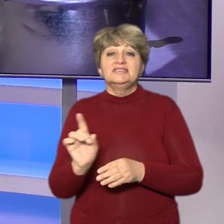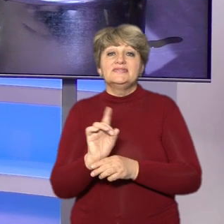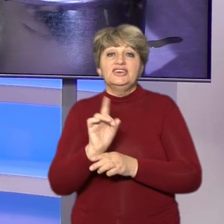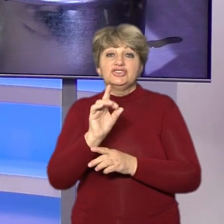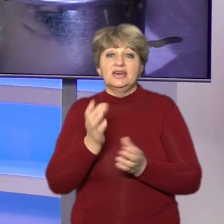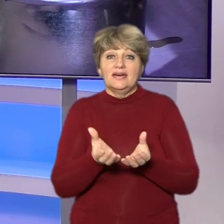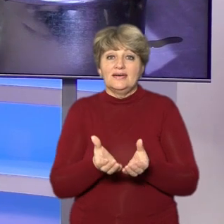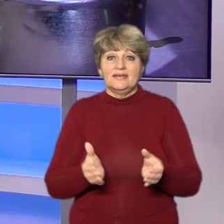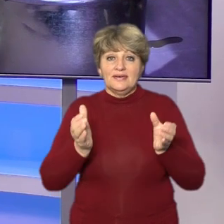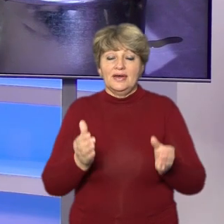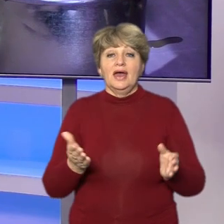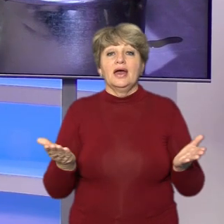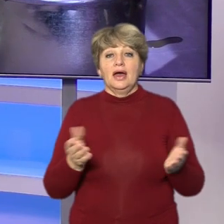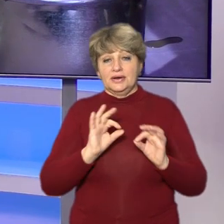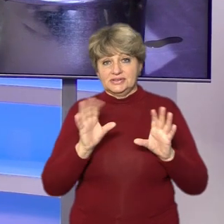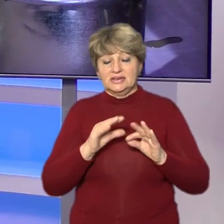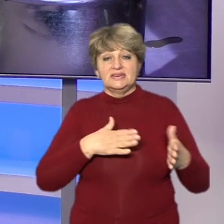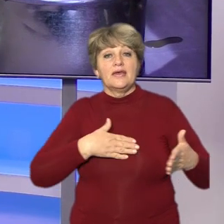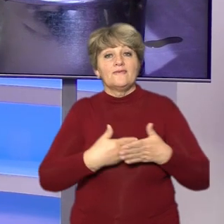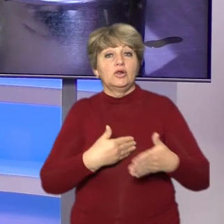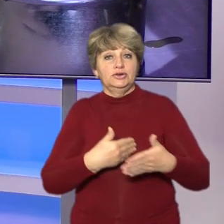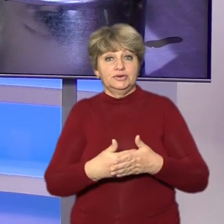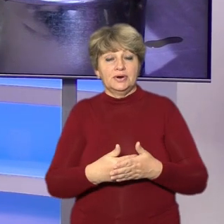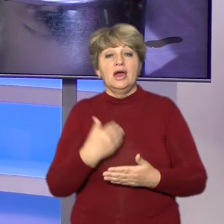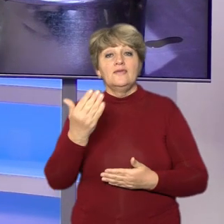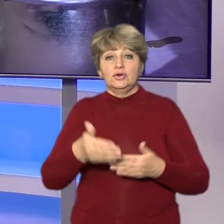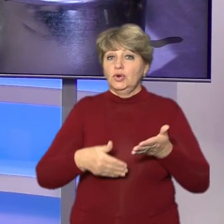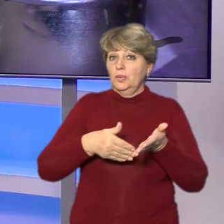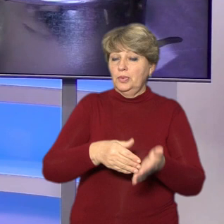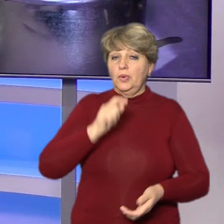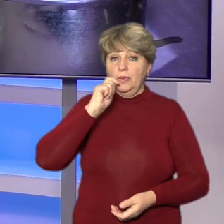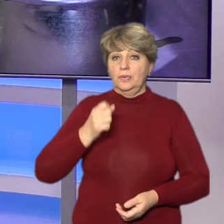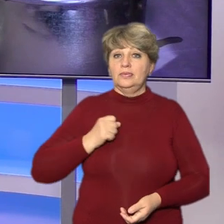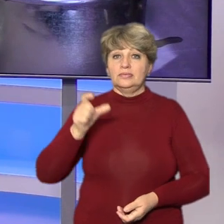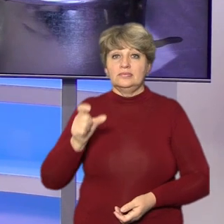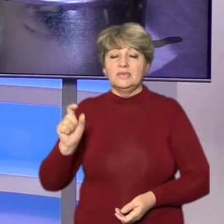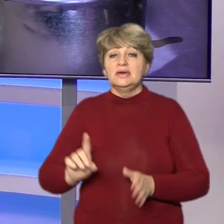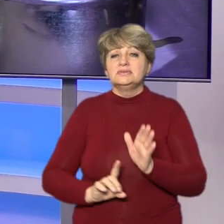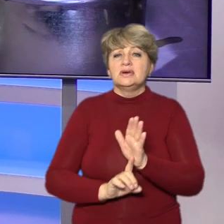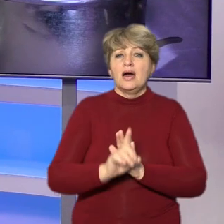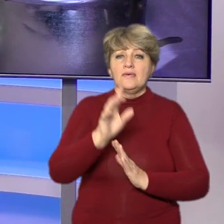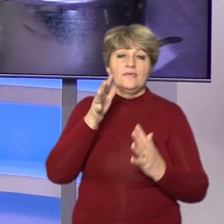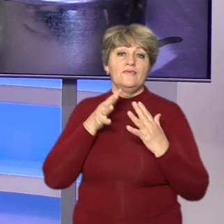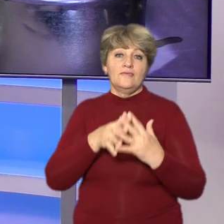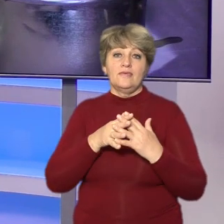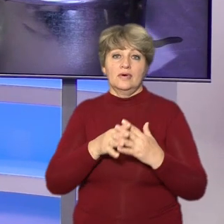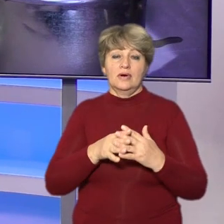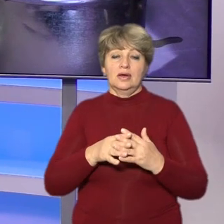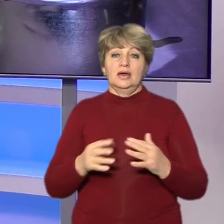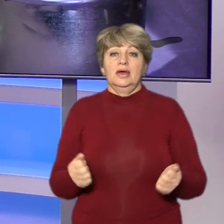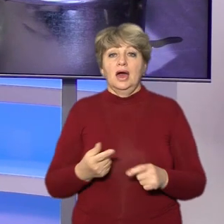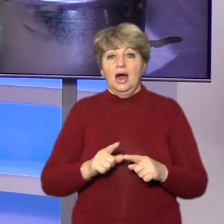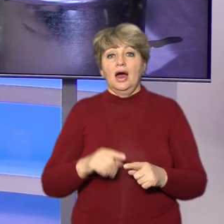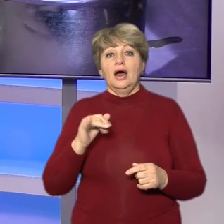розповідає волонтерка Мар'яна Бабенко з Білозір'я. Вона допомагає українським військовим з першого дня повномасштабного вторгнення агресора.